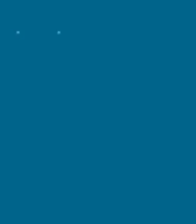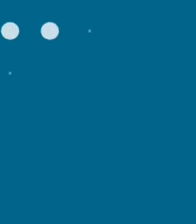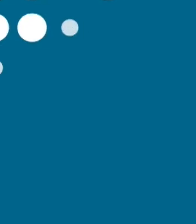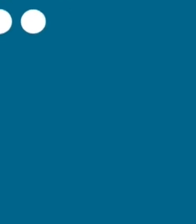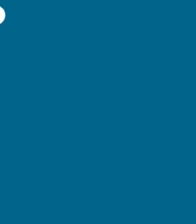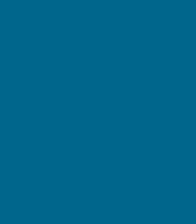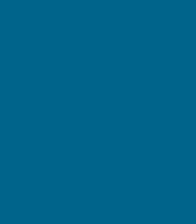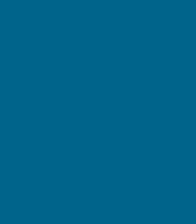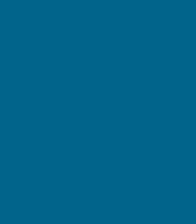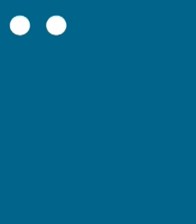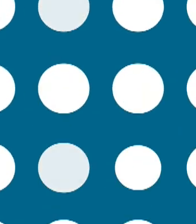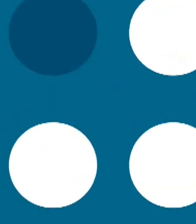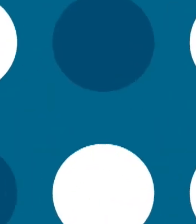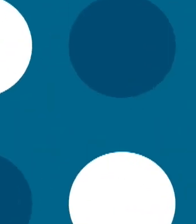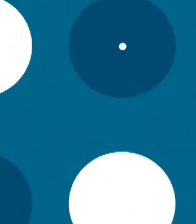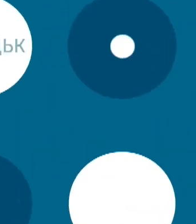Дякую! Дякую! Дякую!